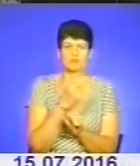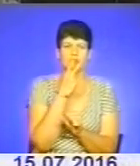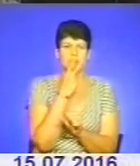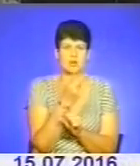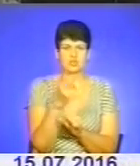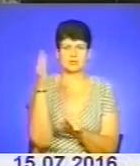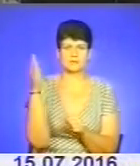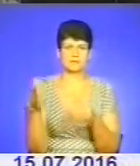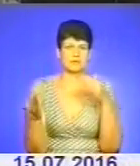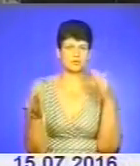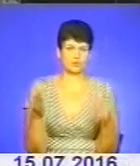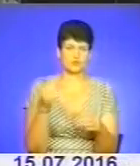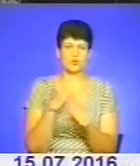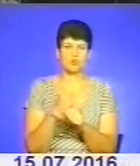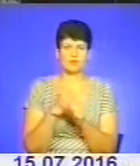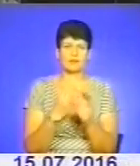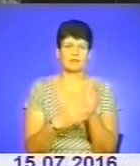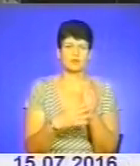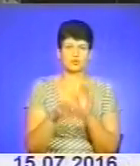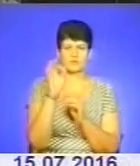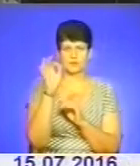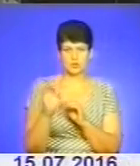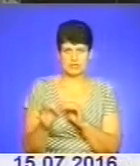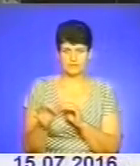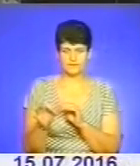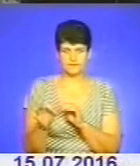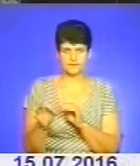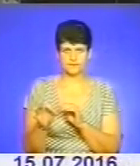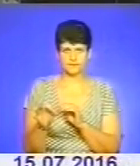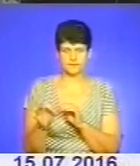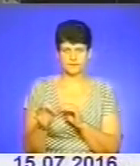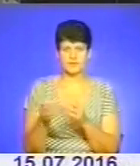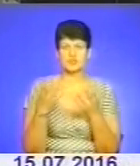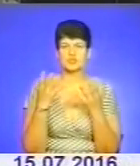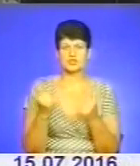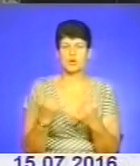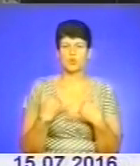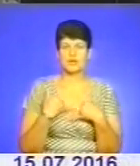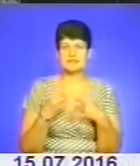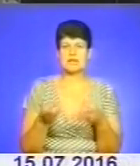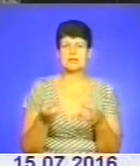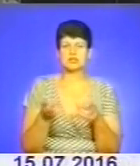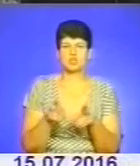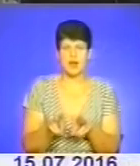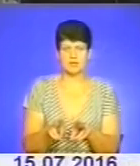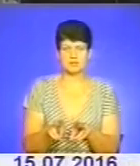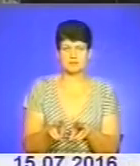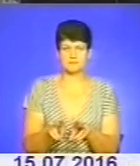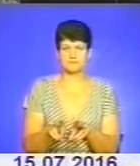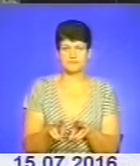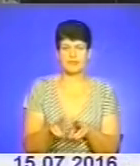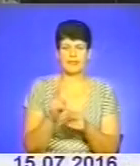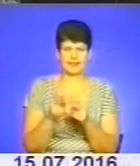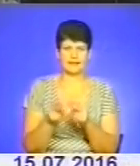зовнішні роботи практично на 90%. І ще у нас залишається на